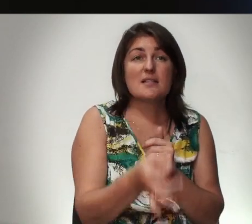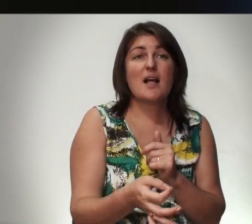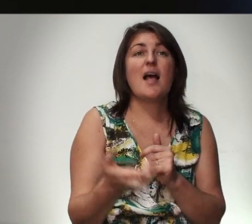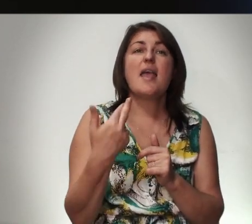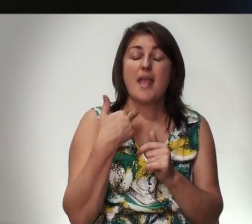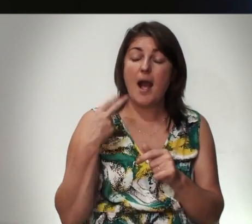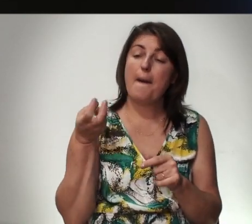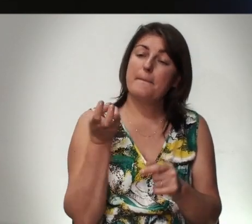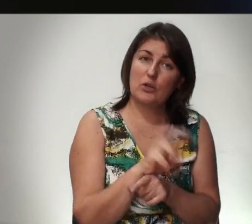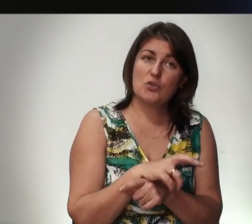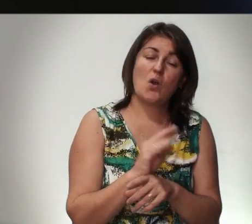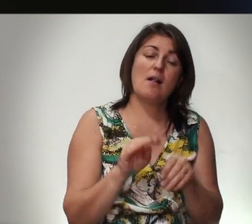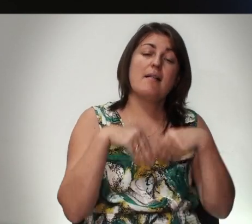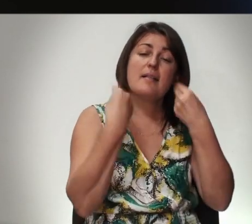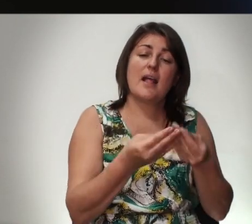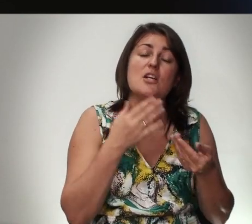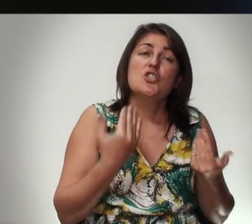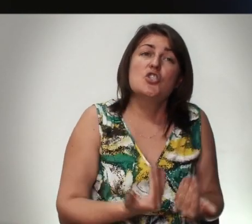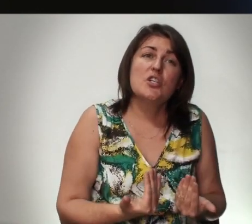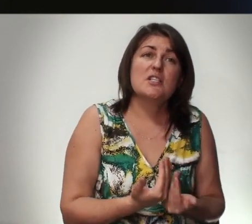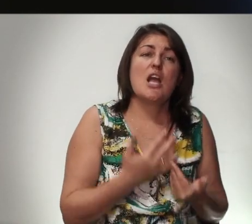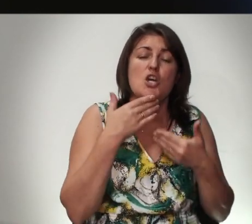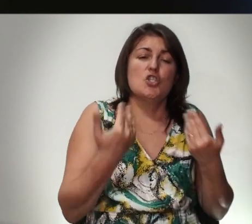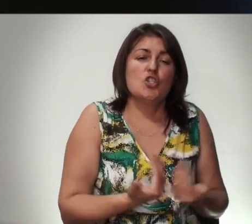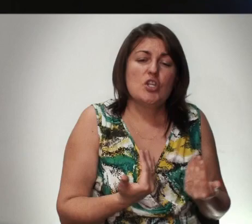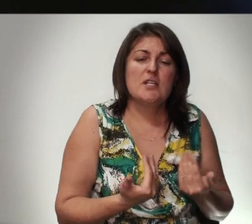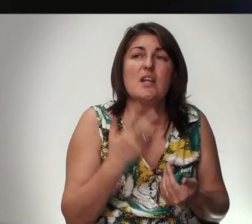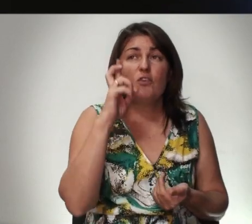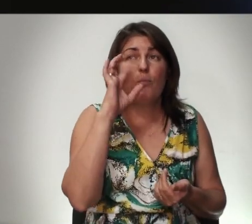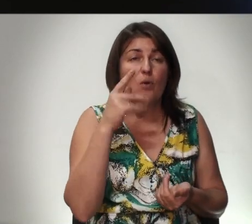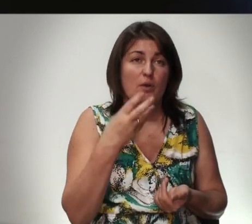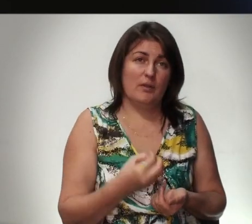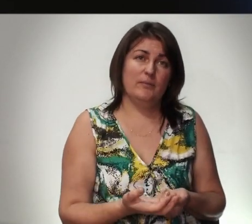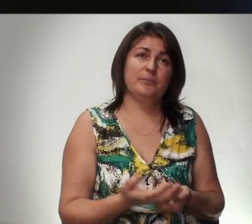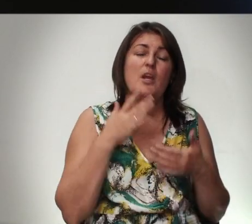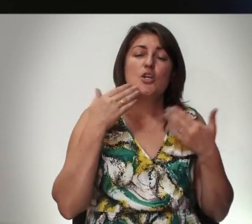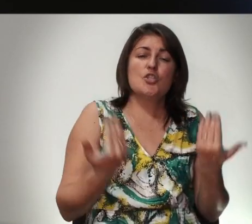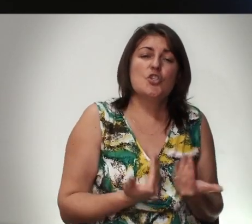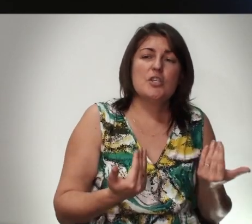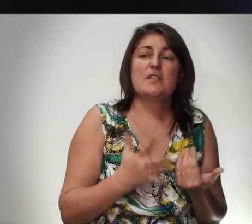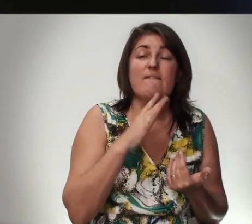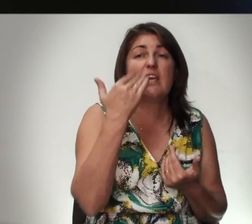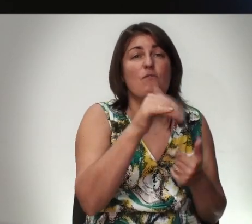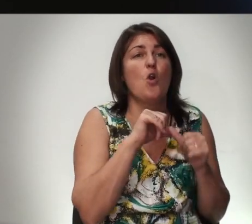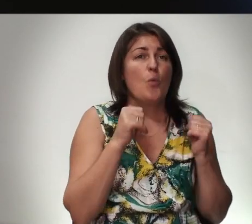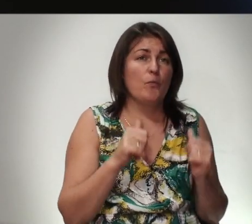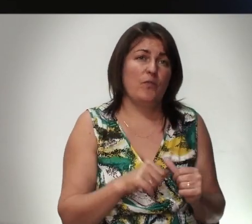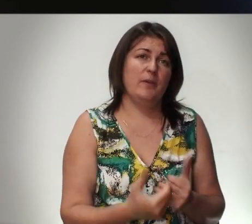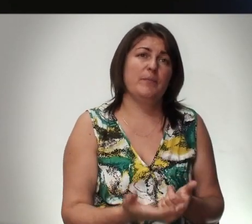Я пришел Дать жизнь Жизнь В Боге Жизнь В Его любви